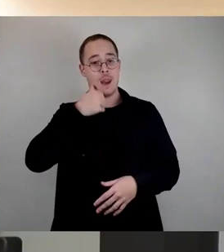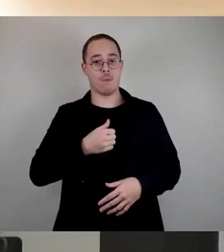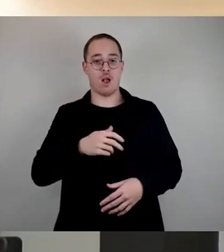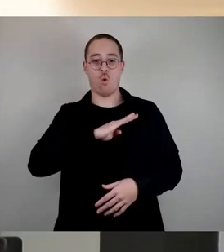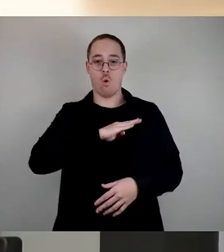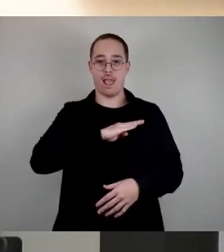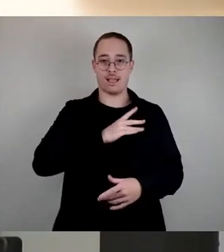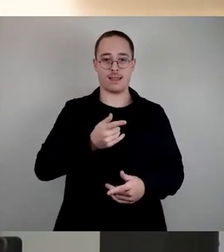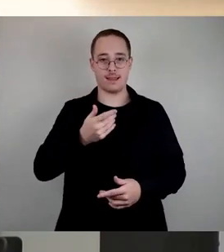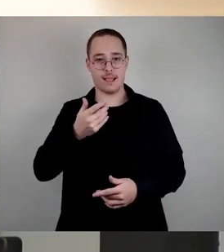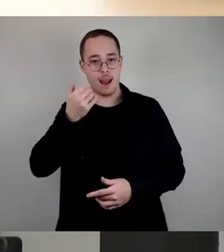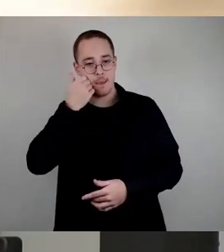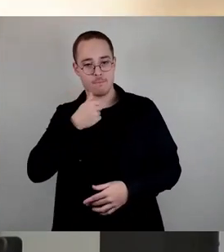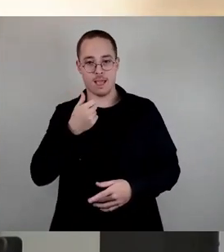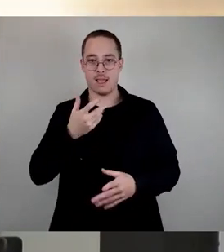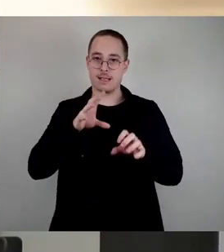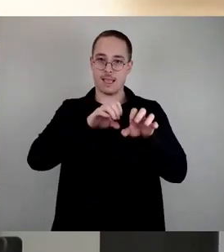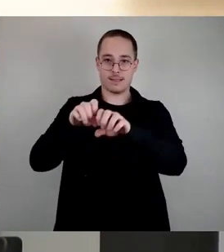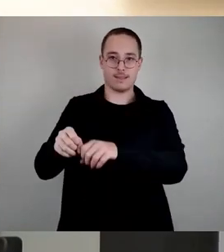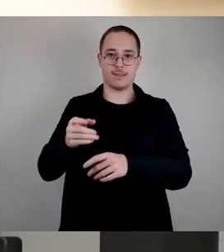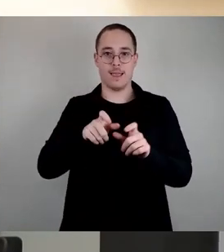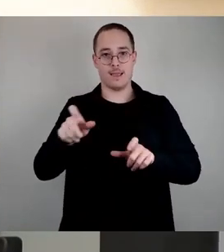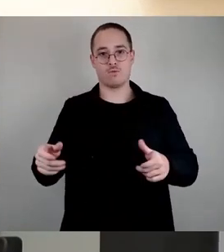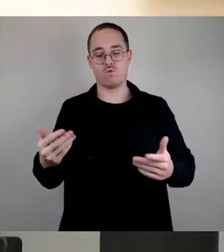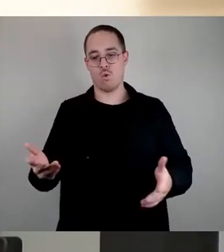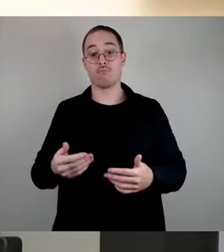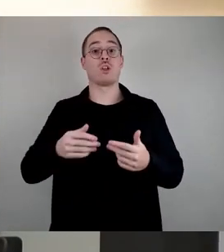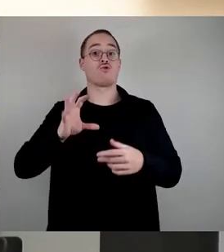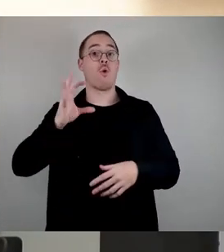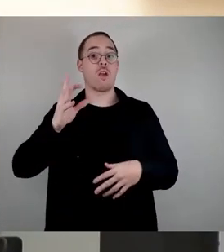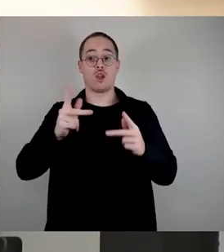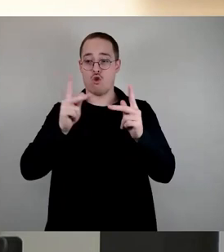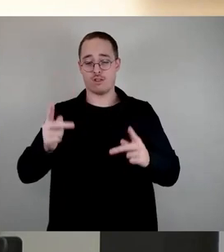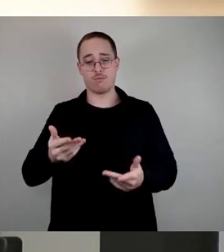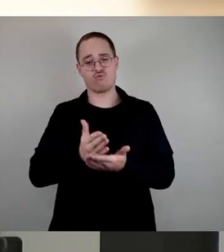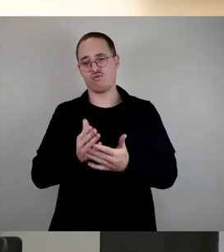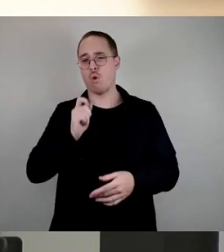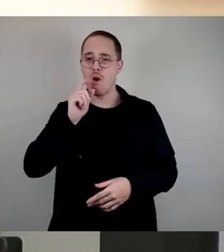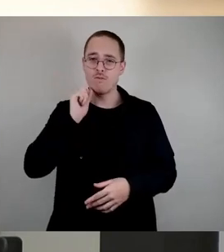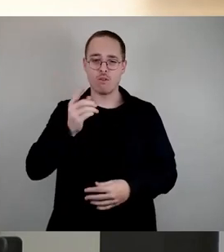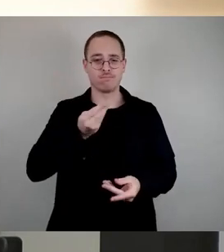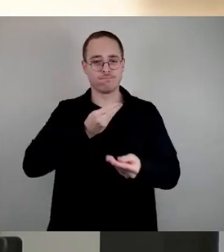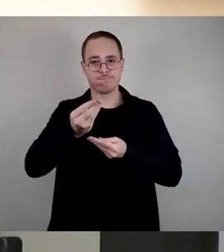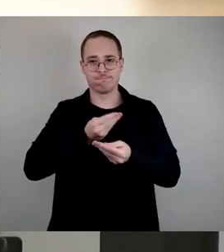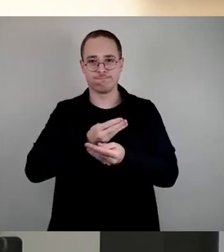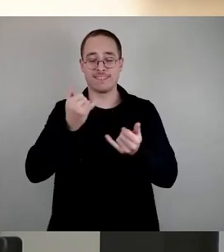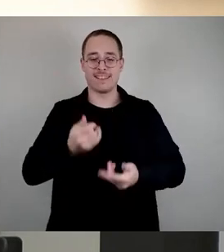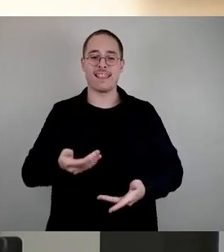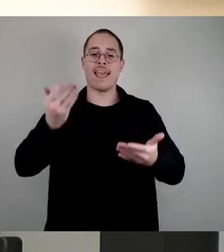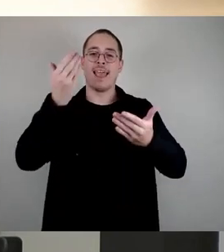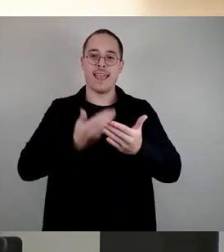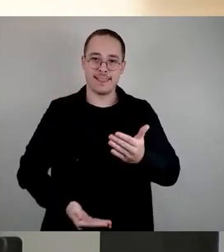das Toilettenkonzept, wir haben schon oft genug darüber gesprochen in diesem Rat, nun haben wir es endlich zur Beschlussfassung vorliegen.